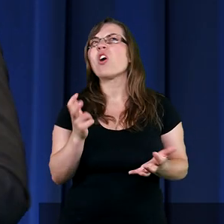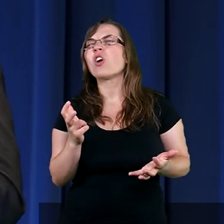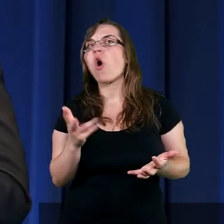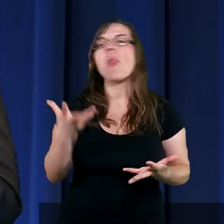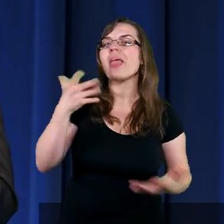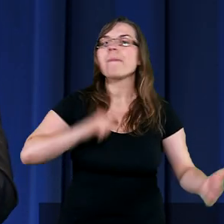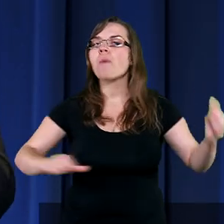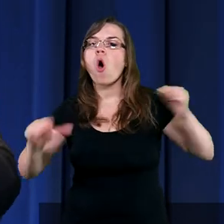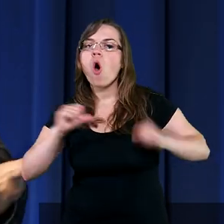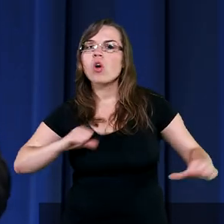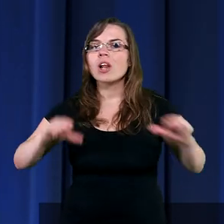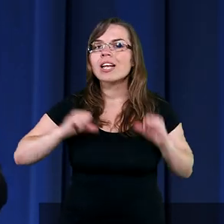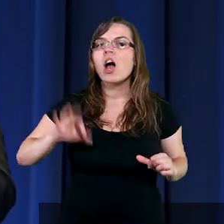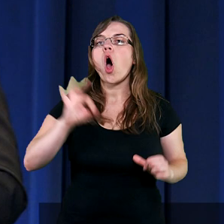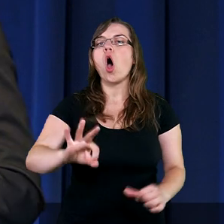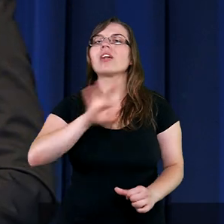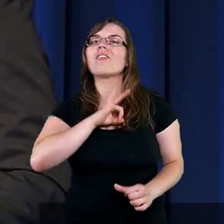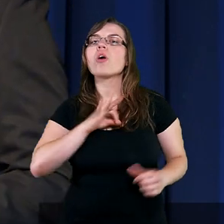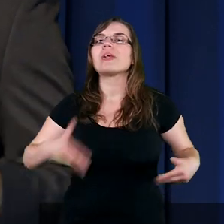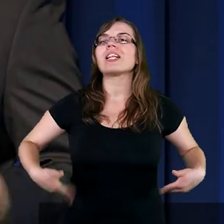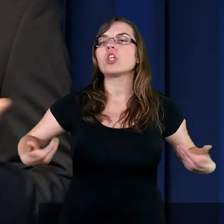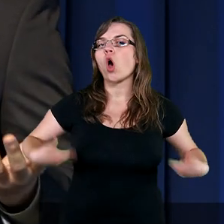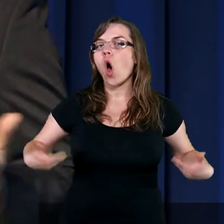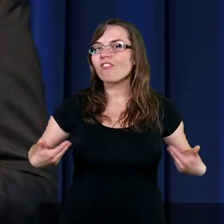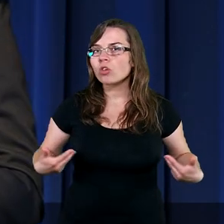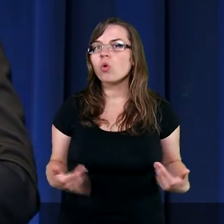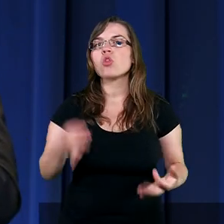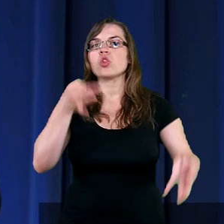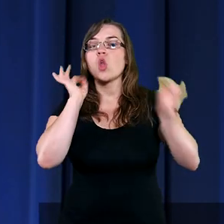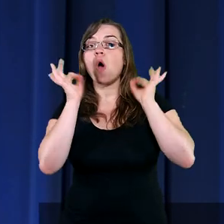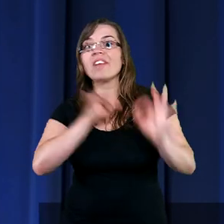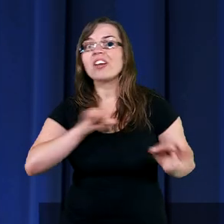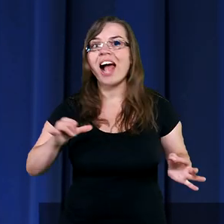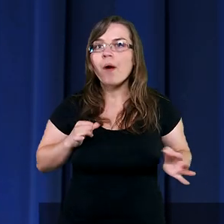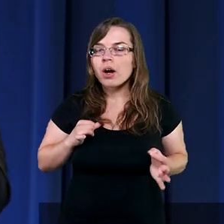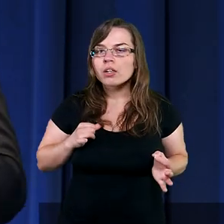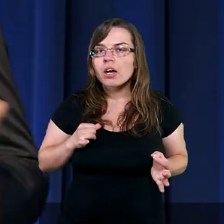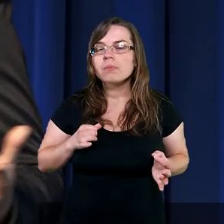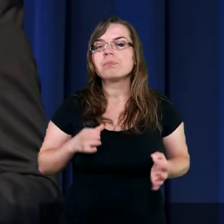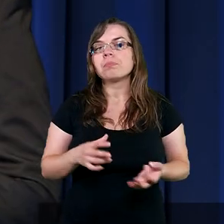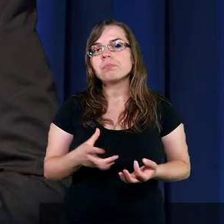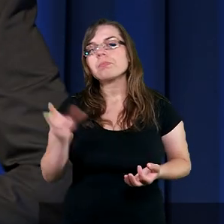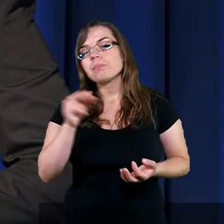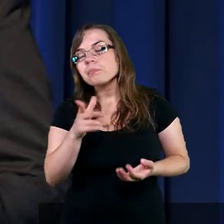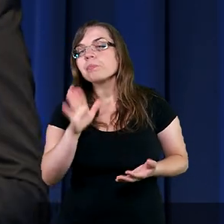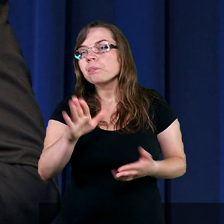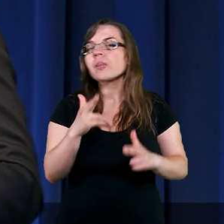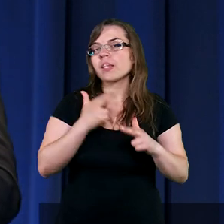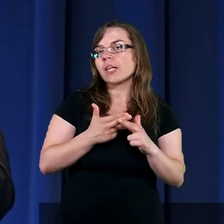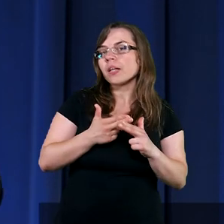niepokojącego o swoim zdrowiu. Dowiedziała się, że powstał guz